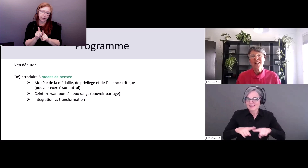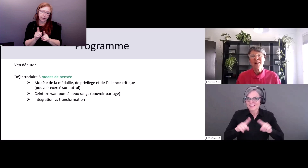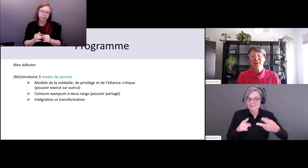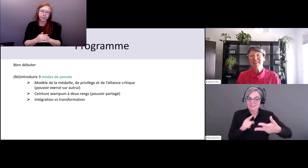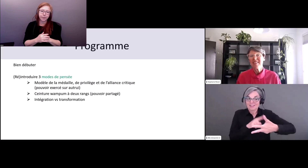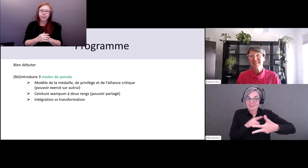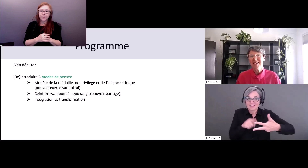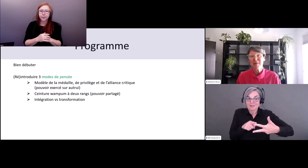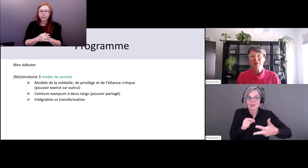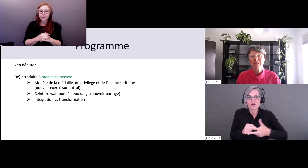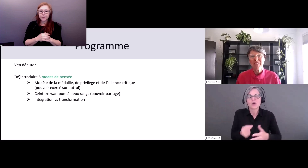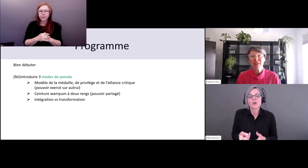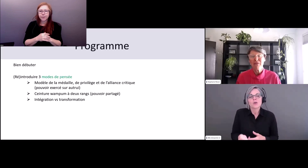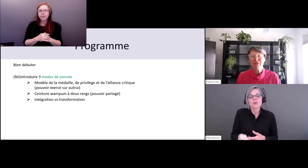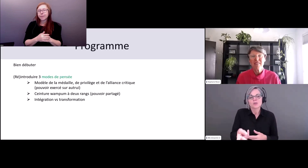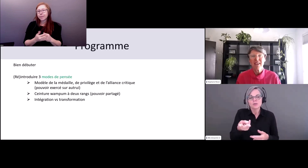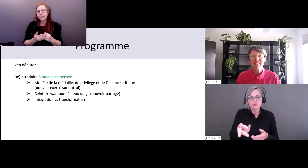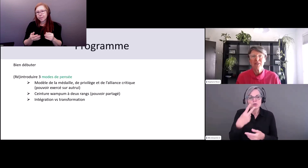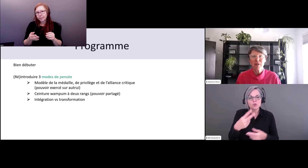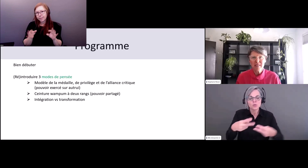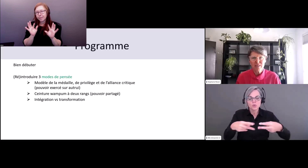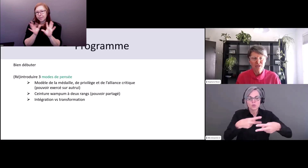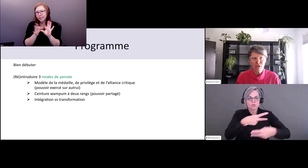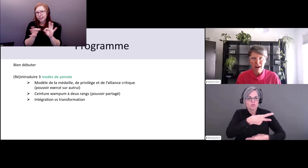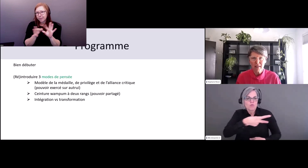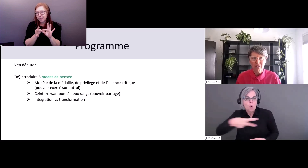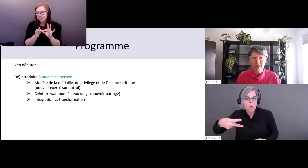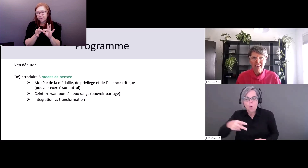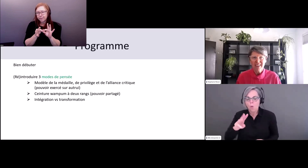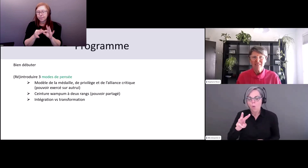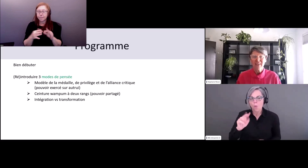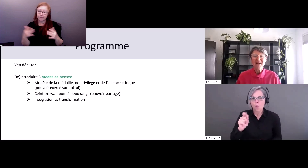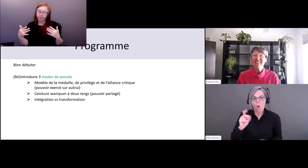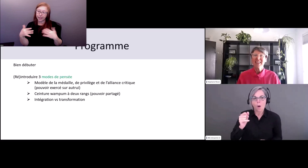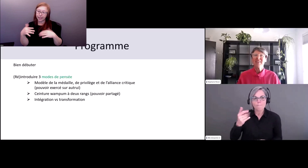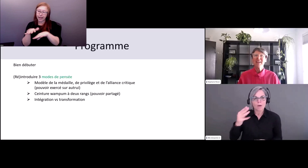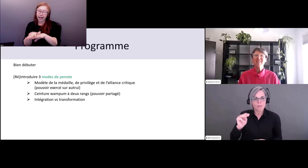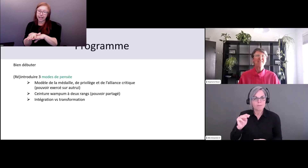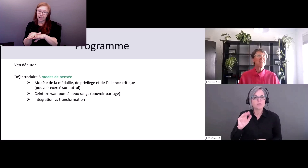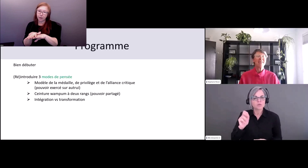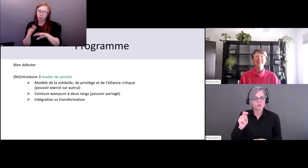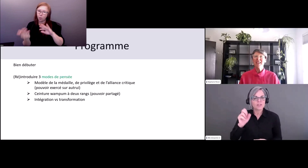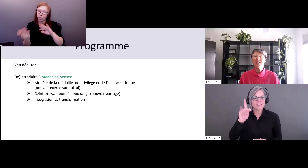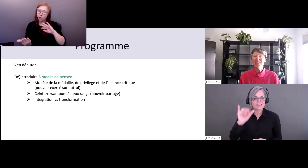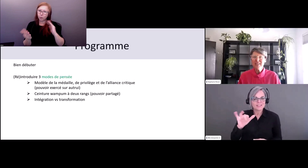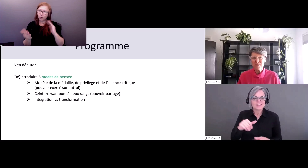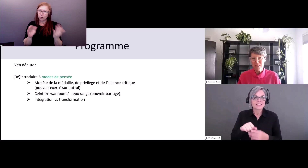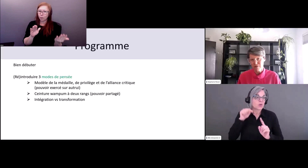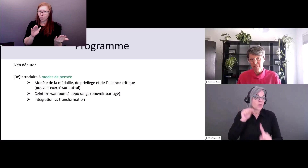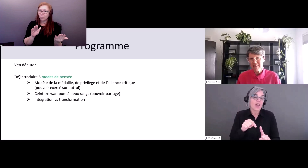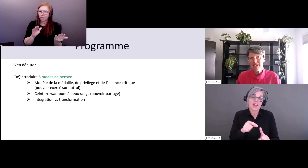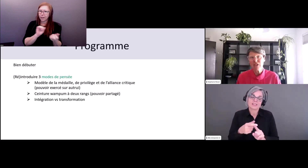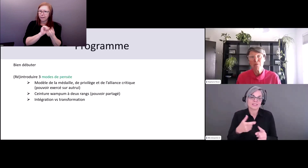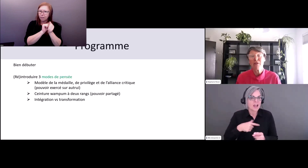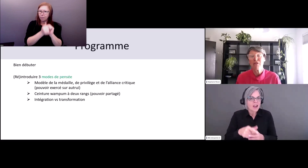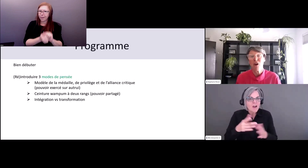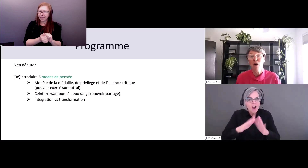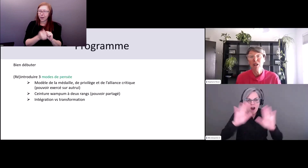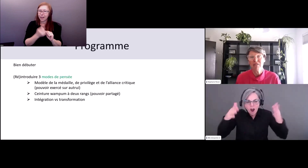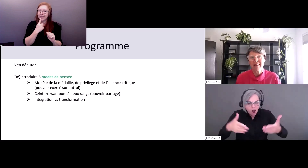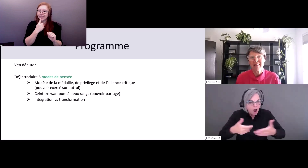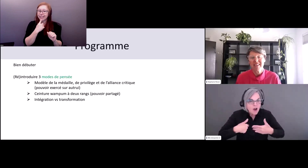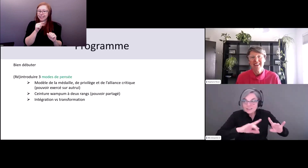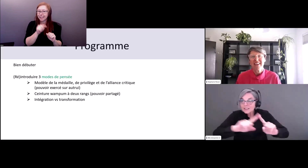Il y a une alternative donc c'est la ceinture Wampoon à deux rangs qui nous permet de réfléchir à